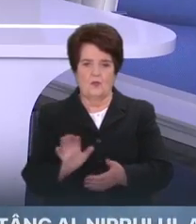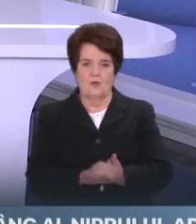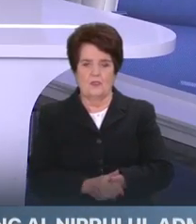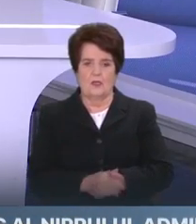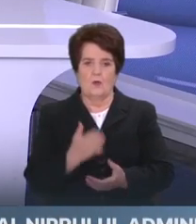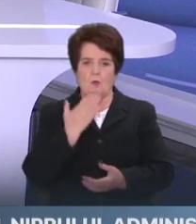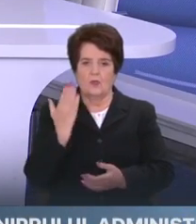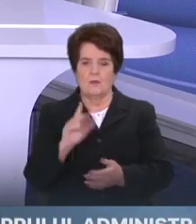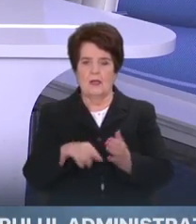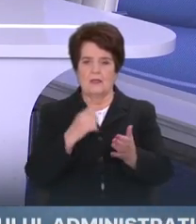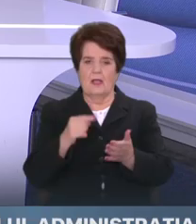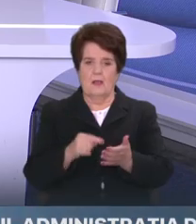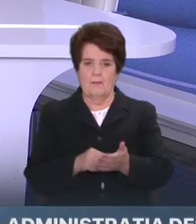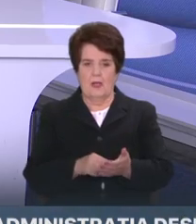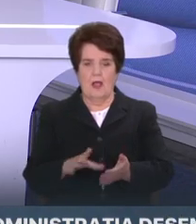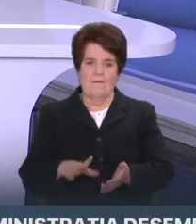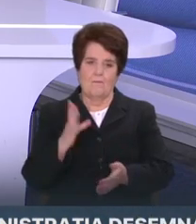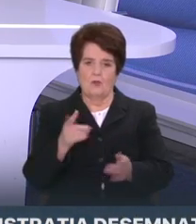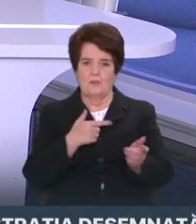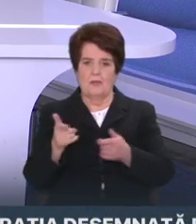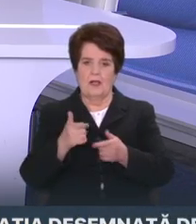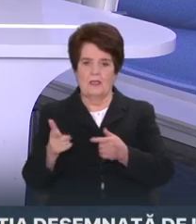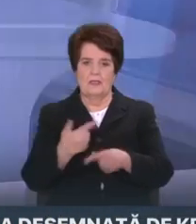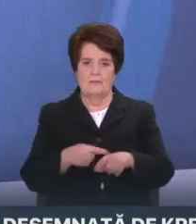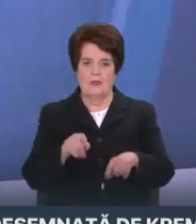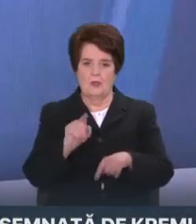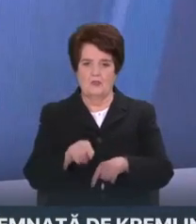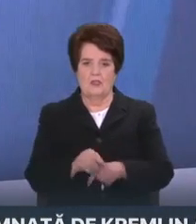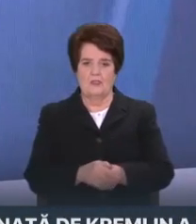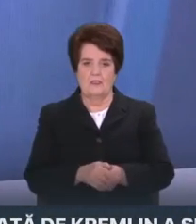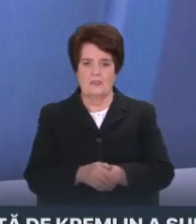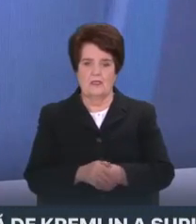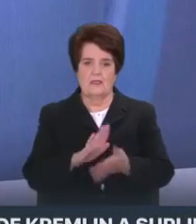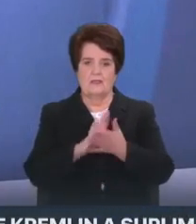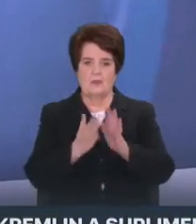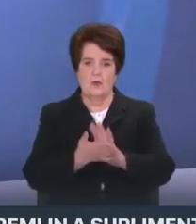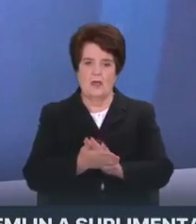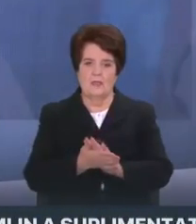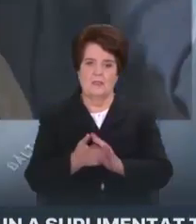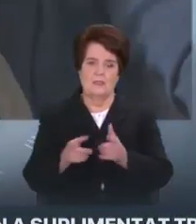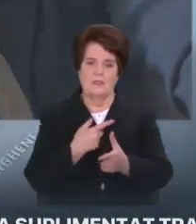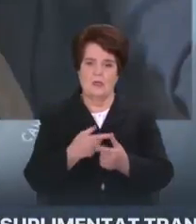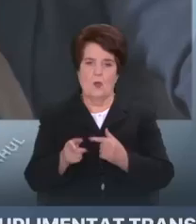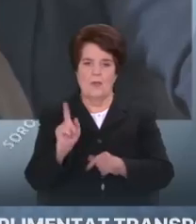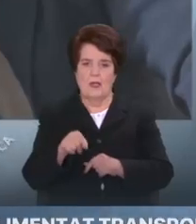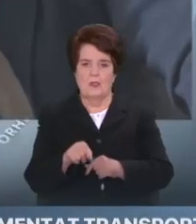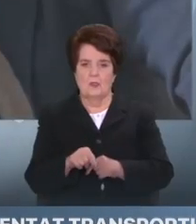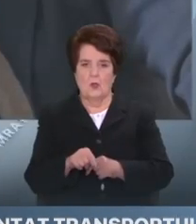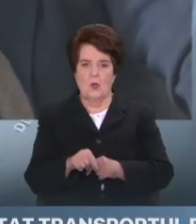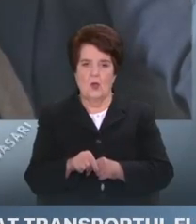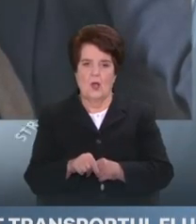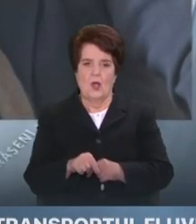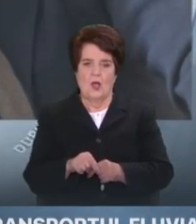ultima întrebare. Dacă ați fost pregătiți pentru această răsturnare de situație sau pentru această